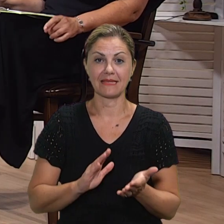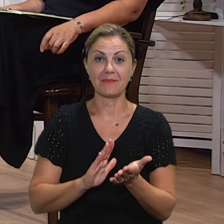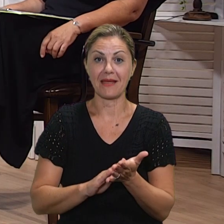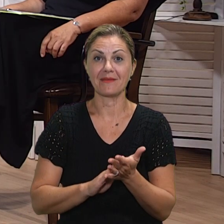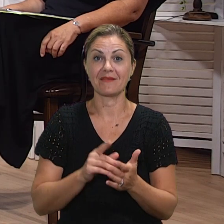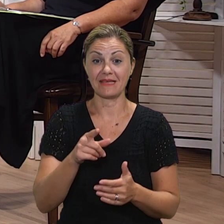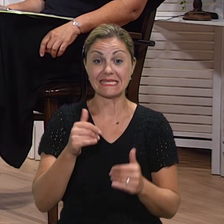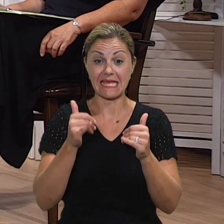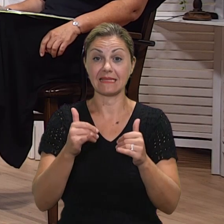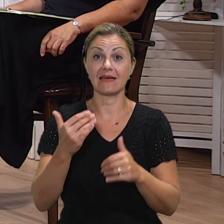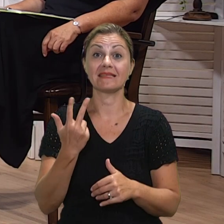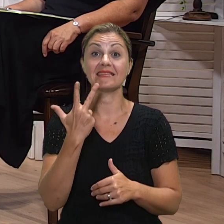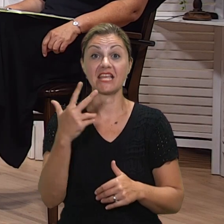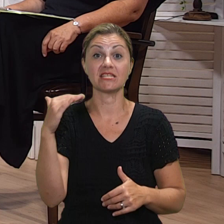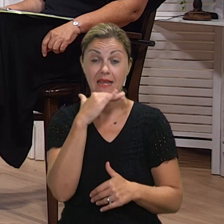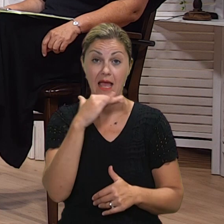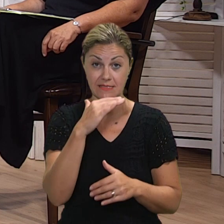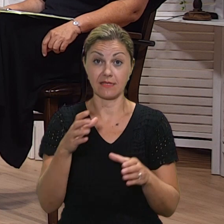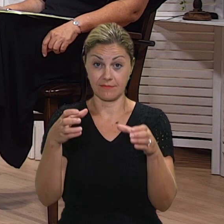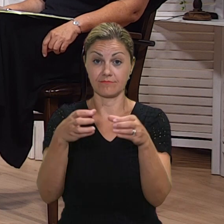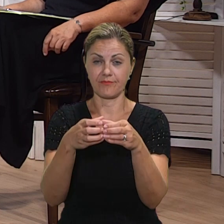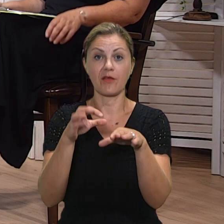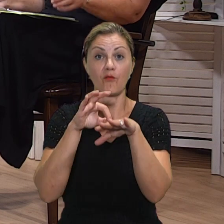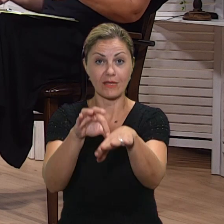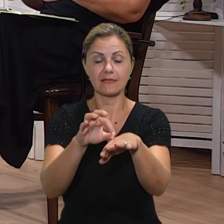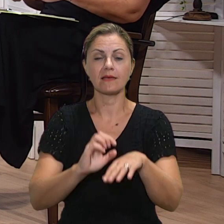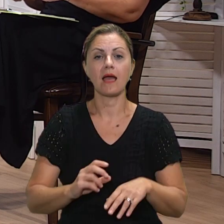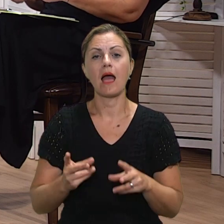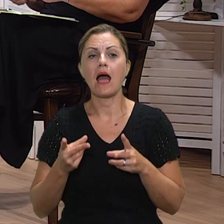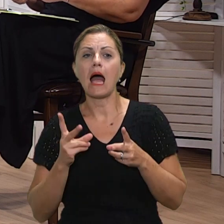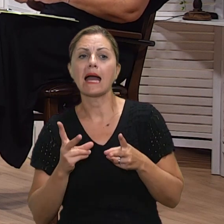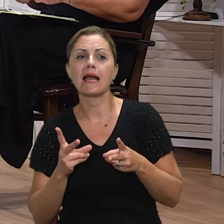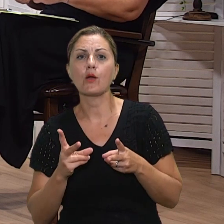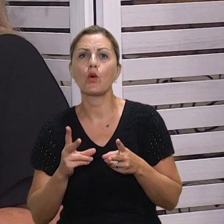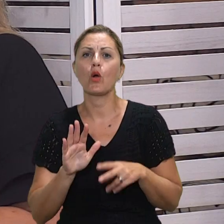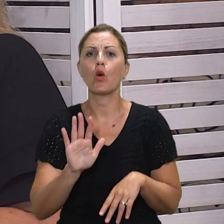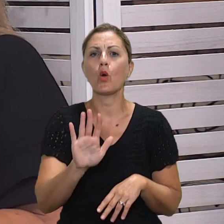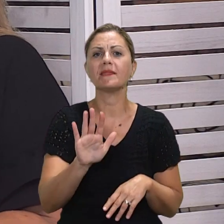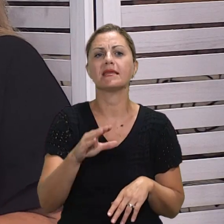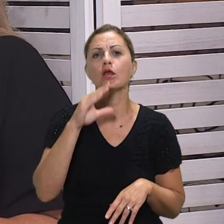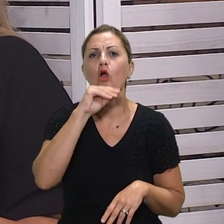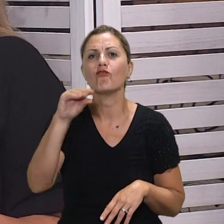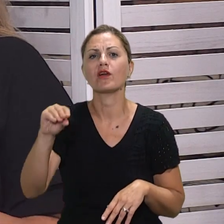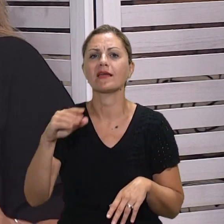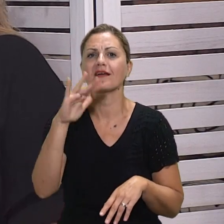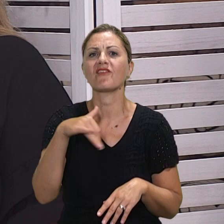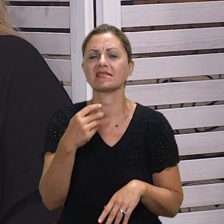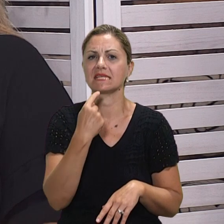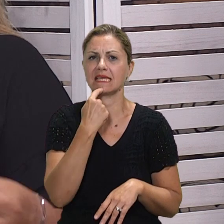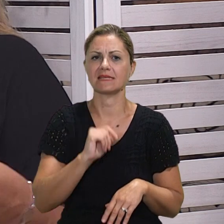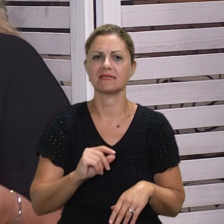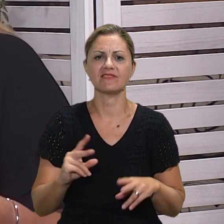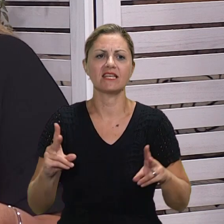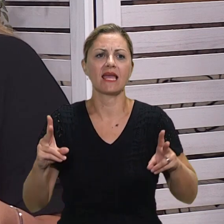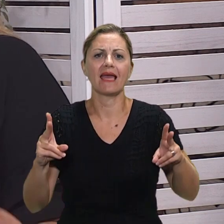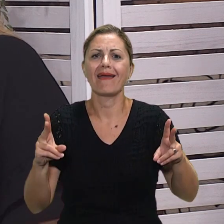tračaši i matematičari. Što je sa hrvatskim jezikom? Naime, primjećimo da djeca su svi u nekim skraćenicama. Budena tehnologija im daje mogućnost samo da